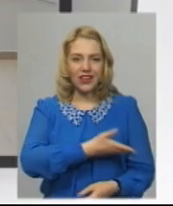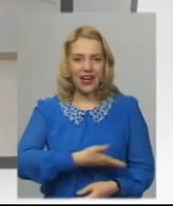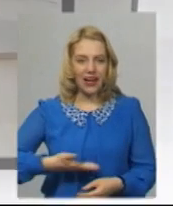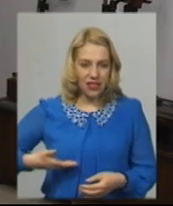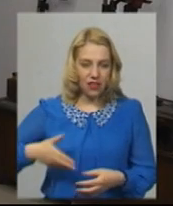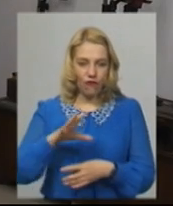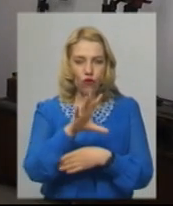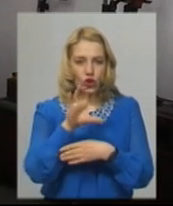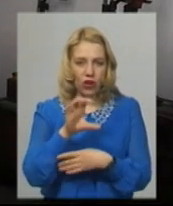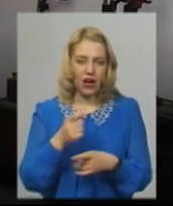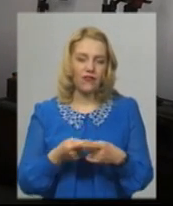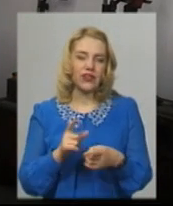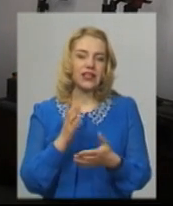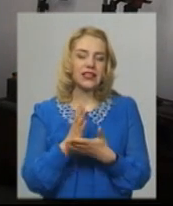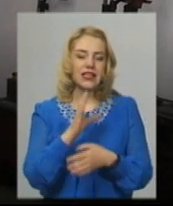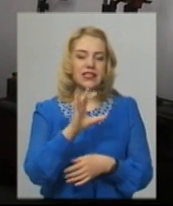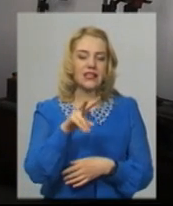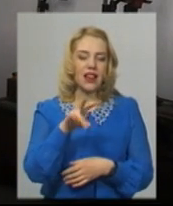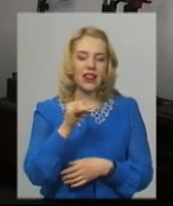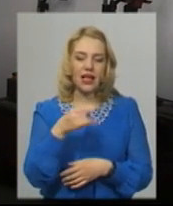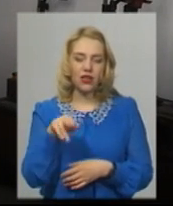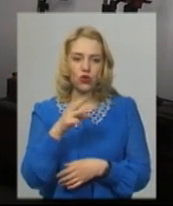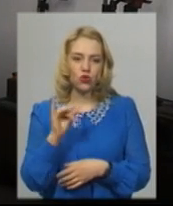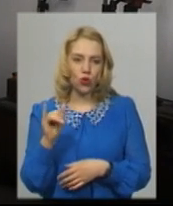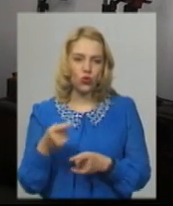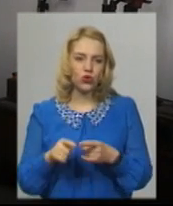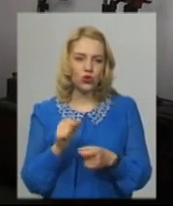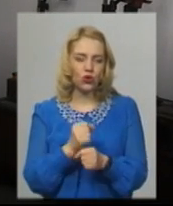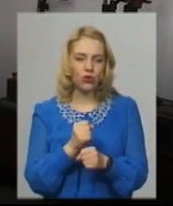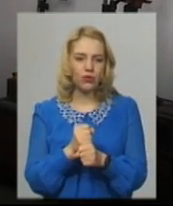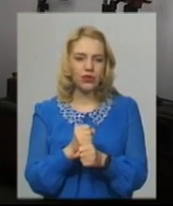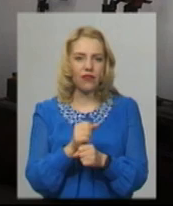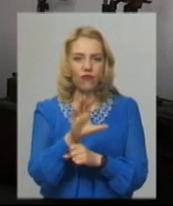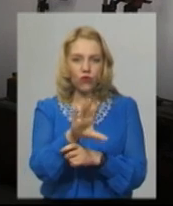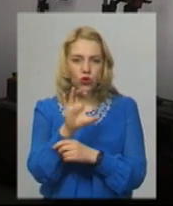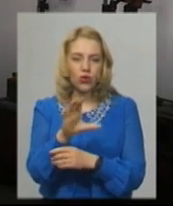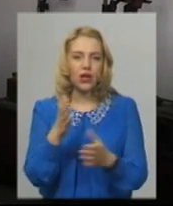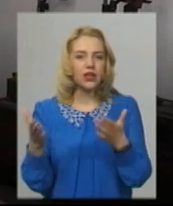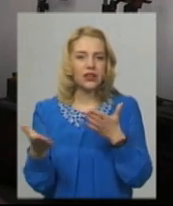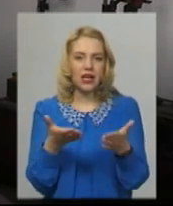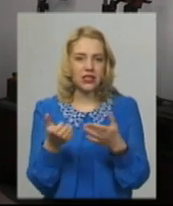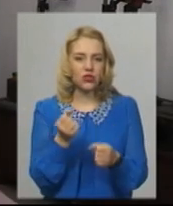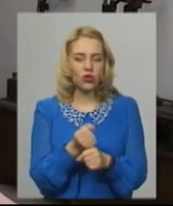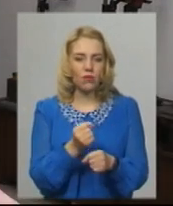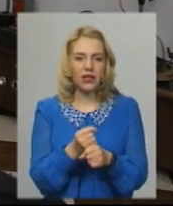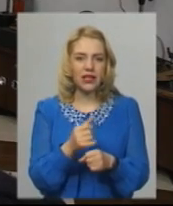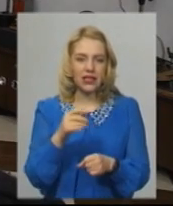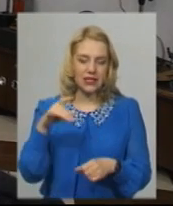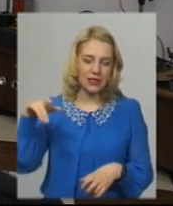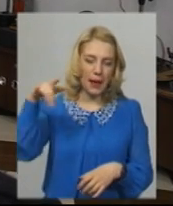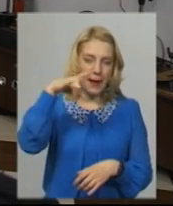Слайд-шоу зроблено з фотографії Ігоря Ігнатєва – це фотографії, які зроблені з параплана.